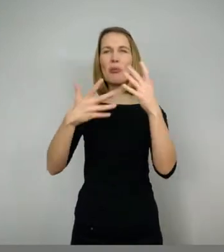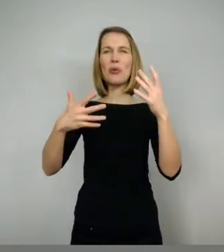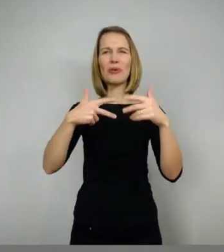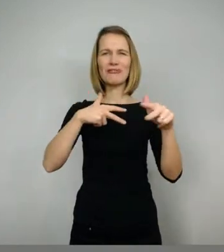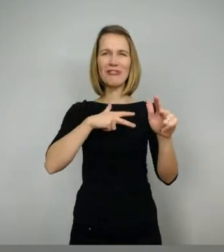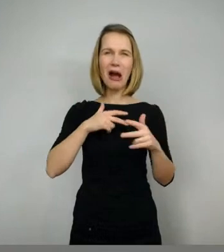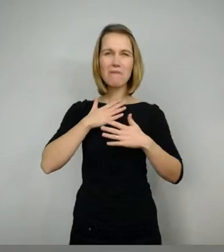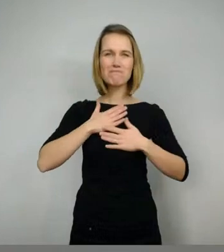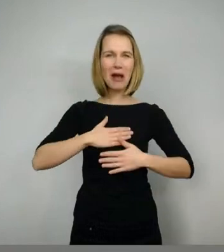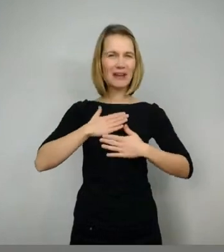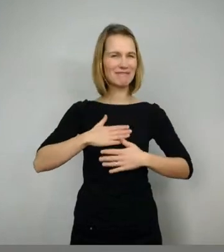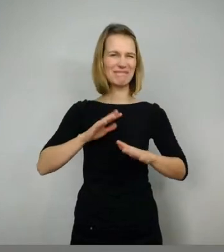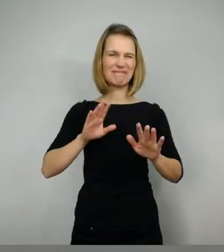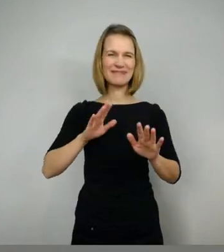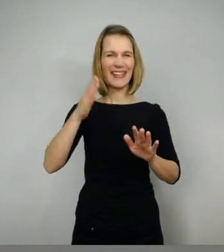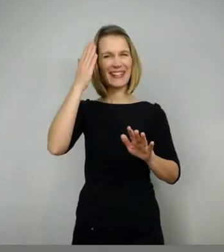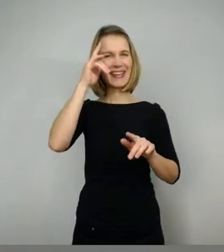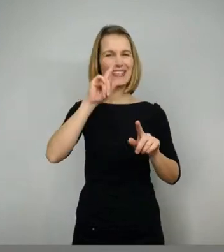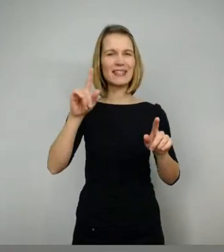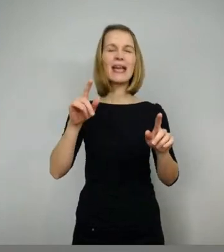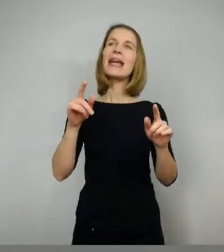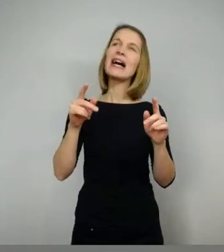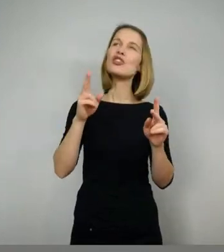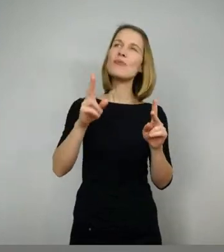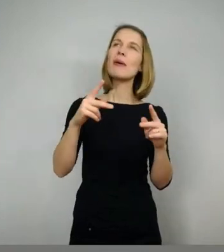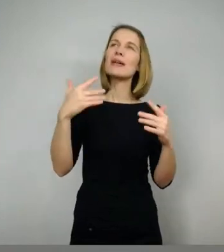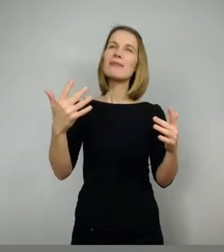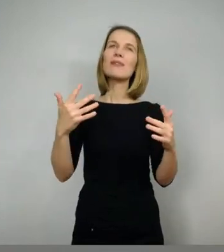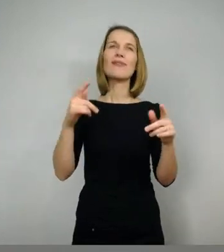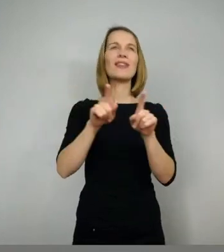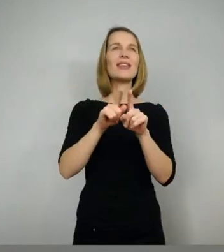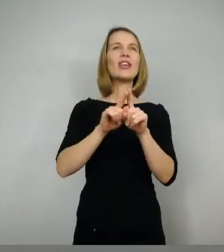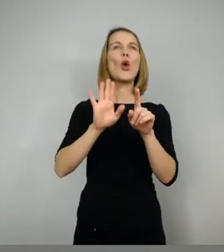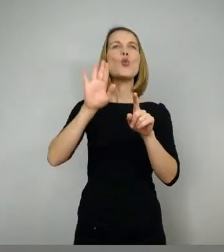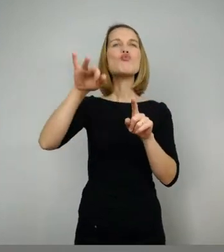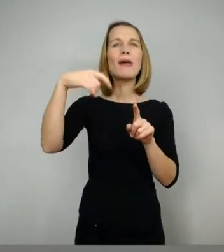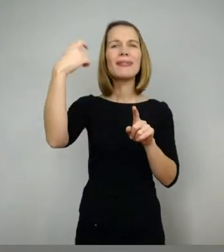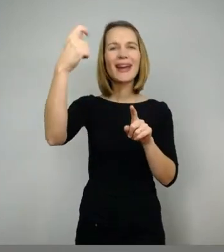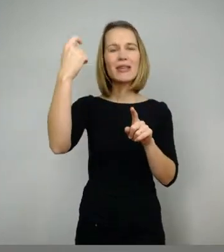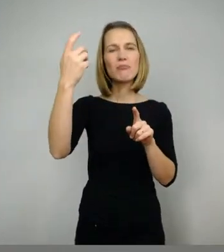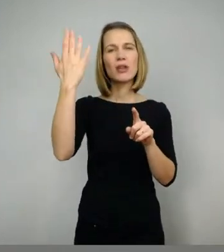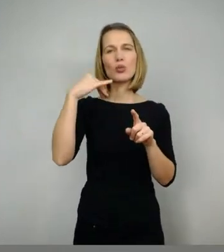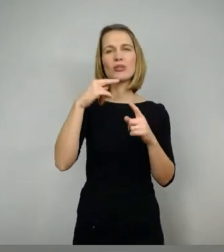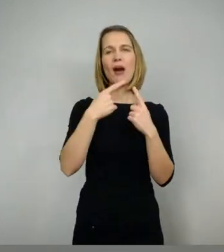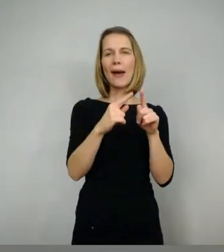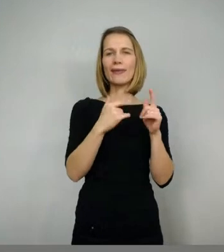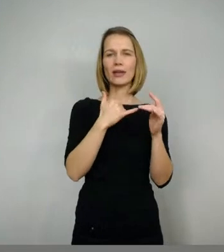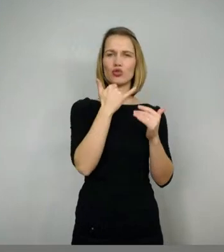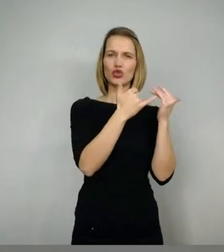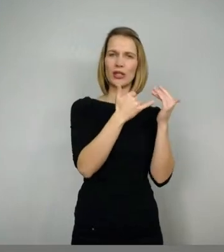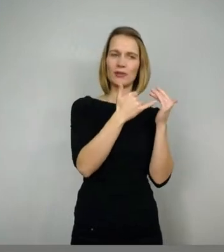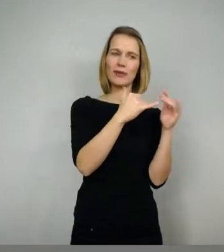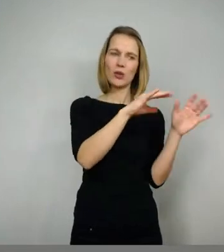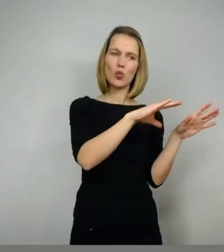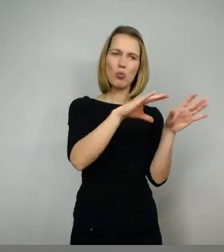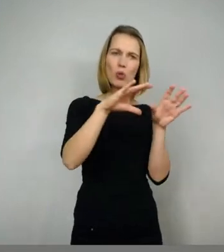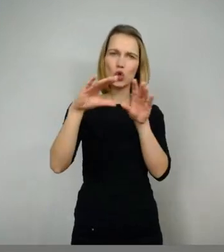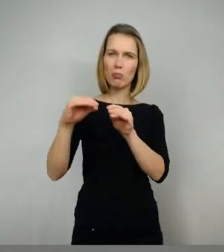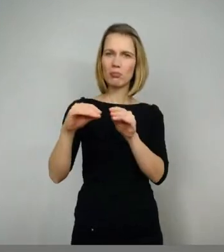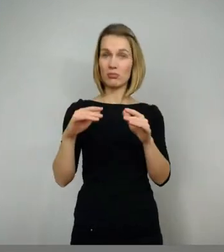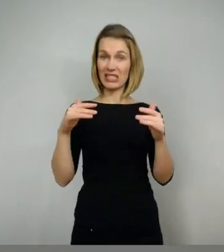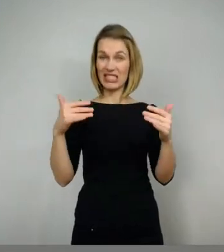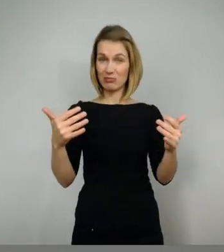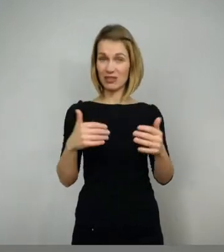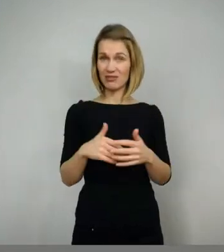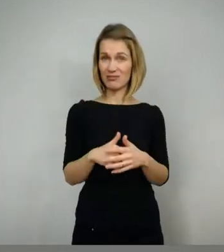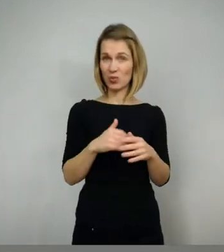dass sozusagen aus realen Geschichten dann sozusagen mit Übertreibung solche Heldengeschichten geworden sind. Und manchmal kennt man ja dann sozusagen so die Hintergründe, zumindest teilweise. Ja,